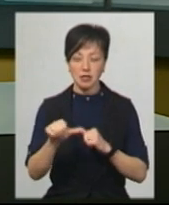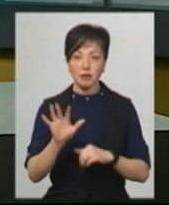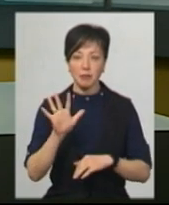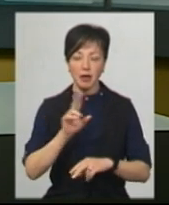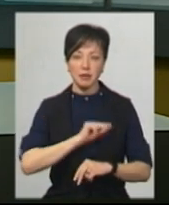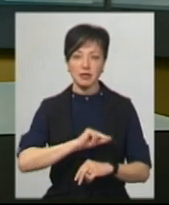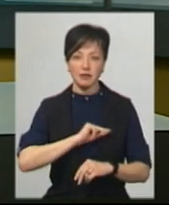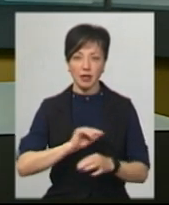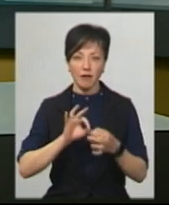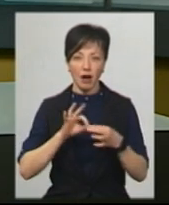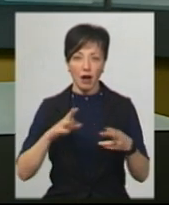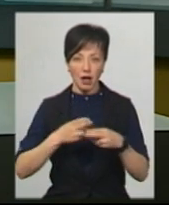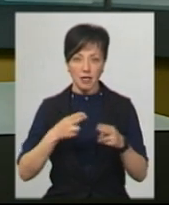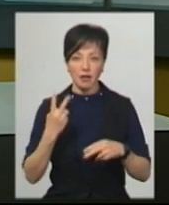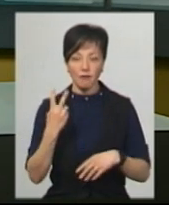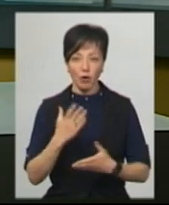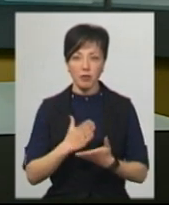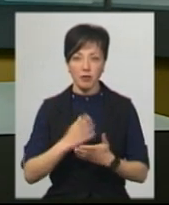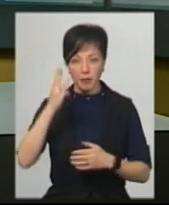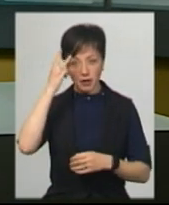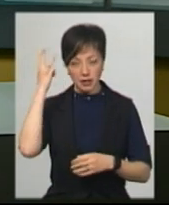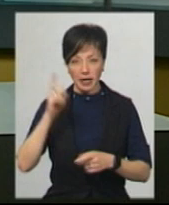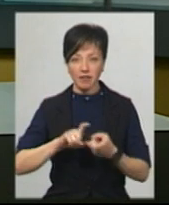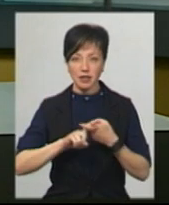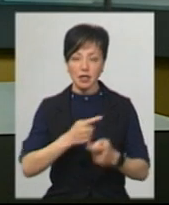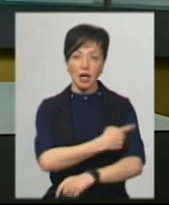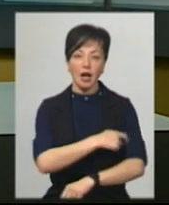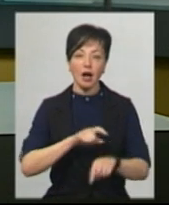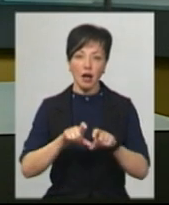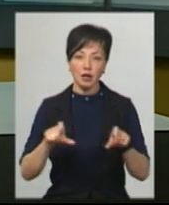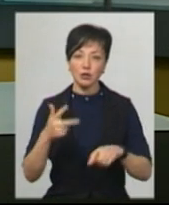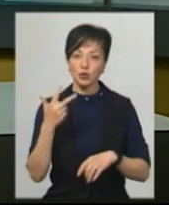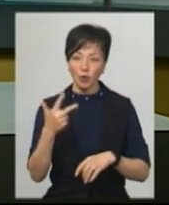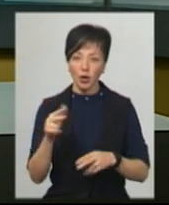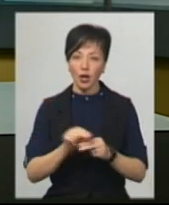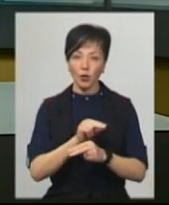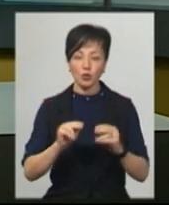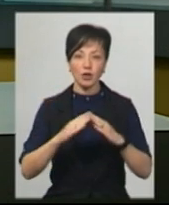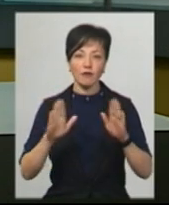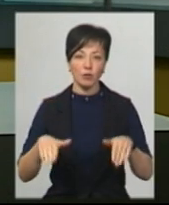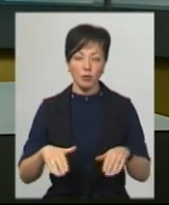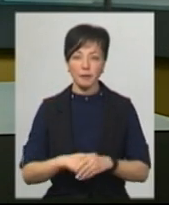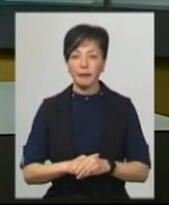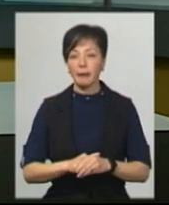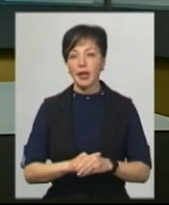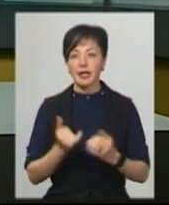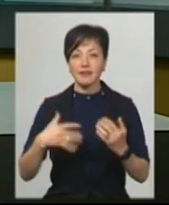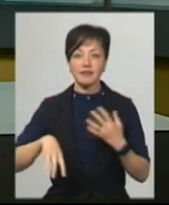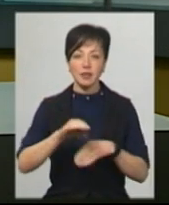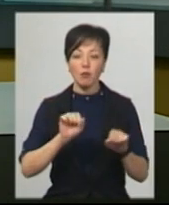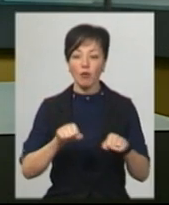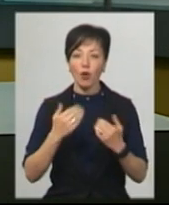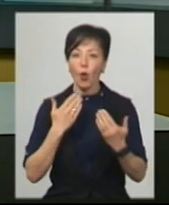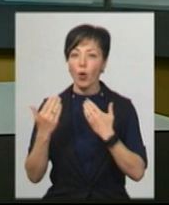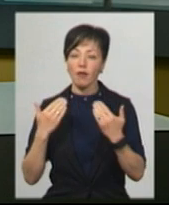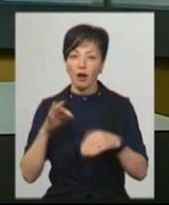5 працівників ХАЕС. Двоє перебувають у Хмельницькій інфекційній лікарні. Троє з них лікуються амбулаторно. Наразі всі ймовірні